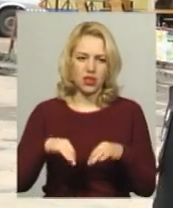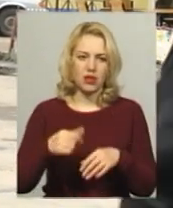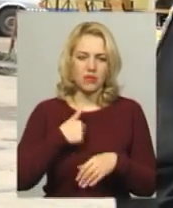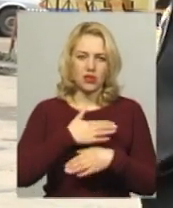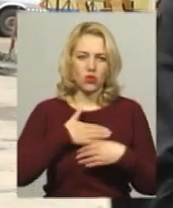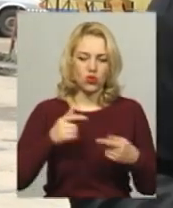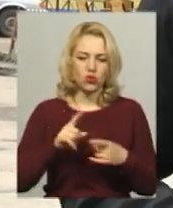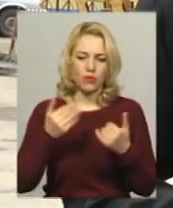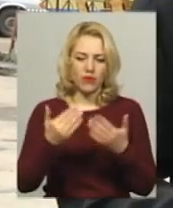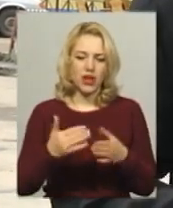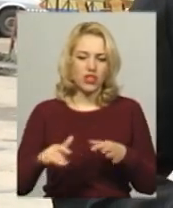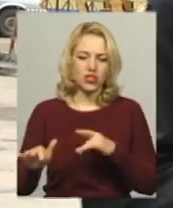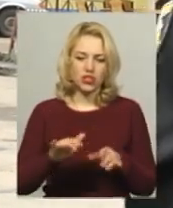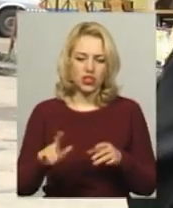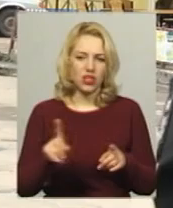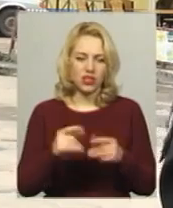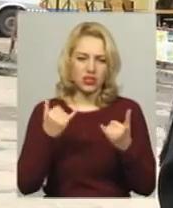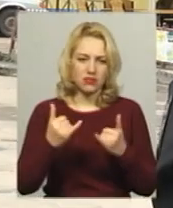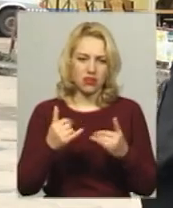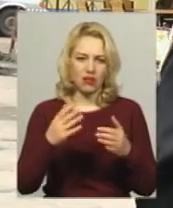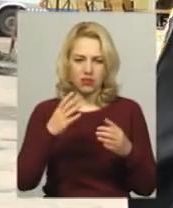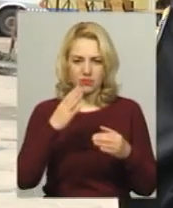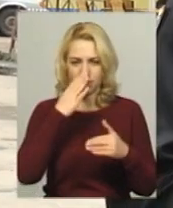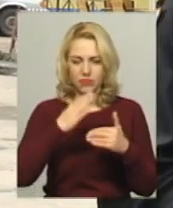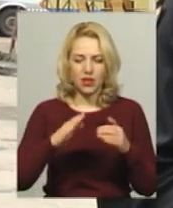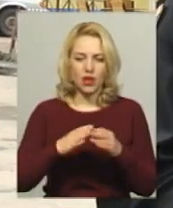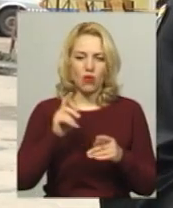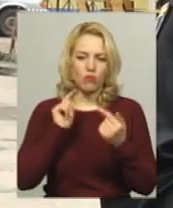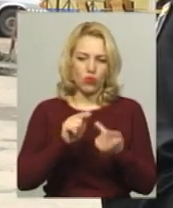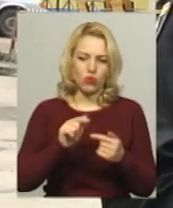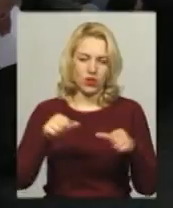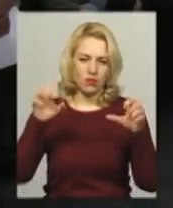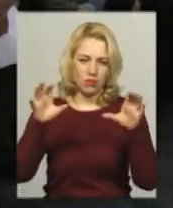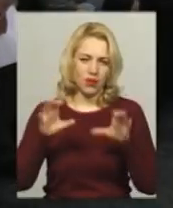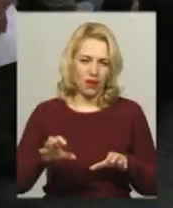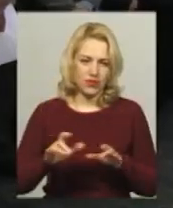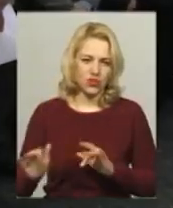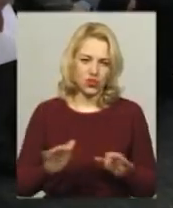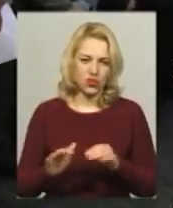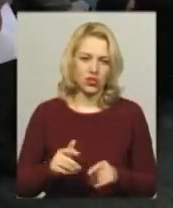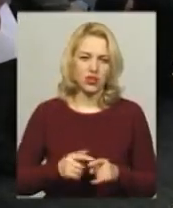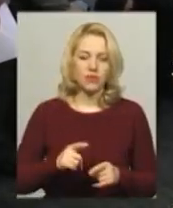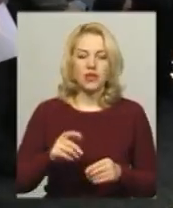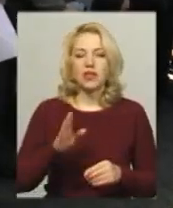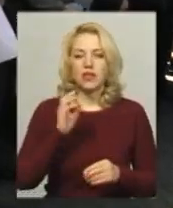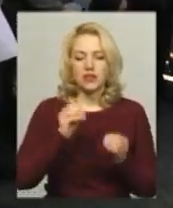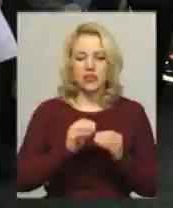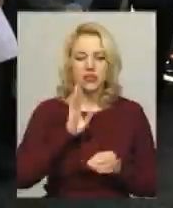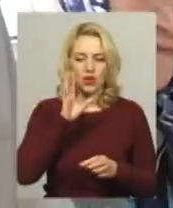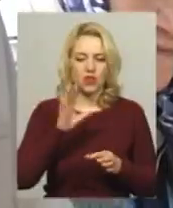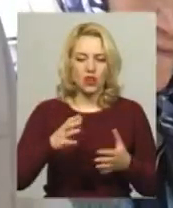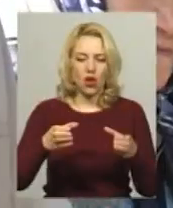які зараз межують з протиправними діями, завтра були оцінені як протиправні. Із 10-ї ранку громада села спільно з